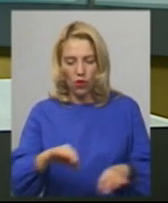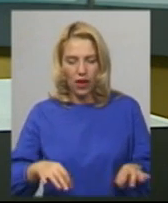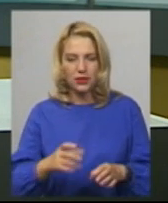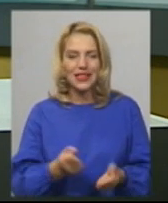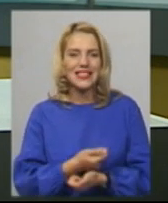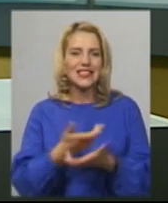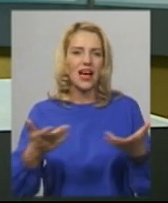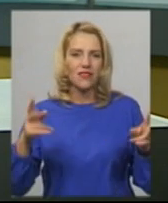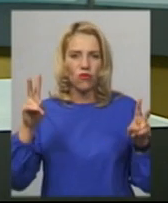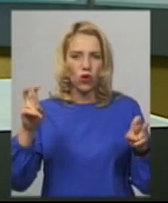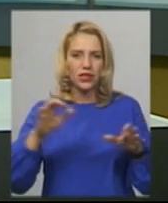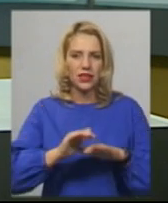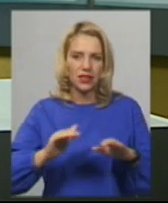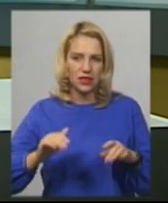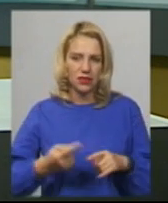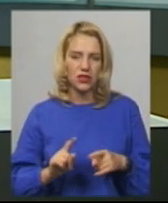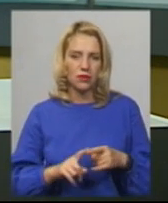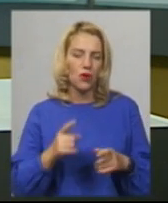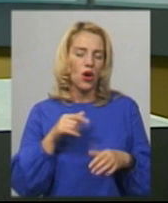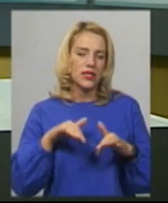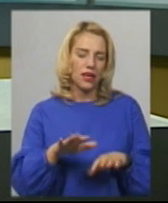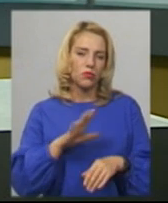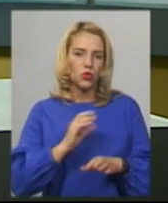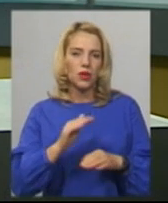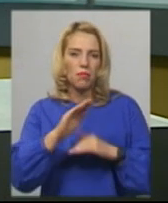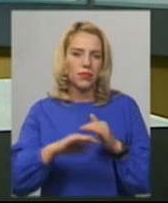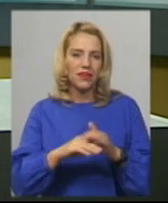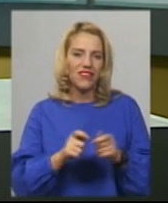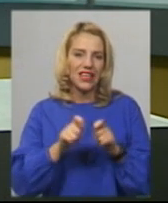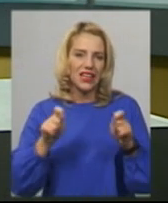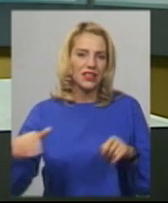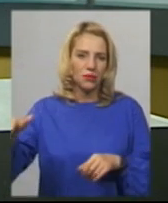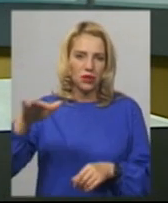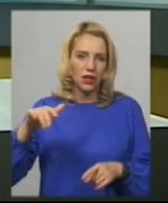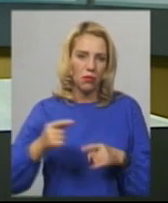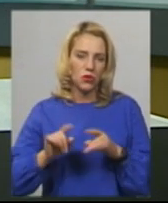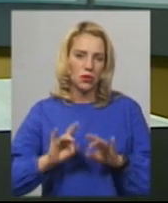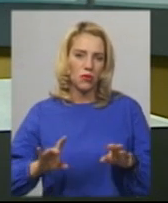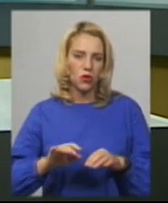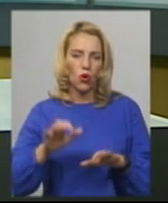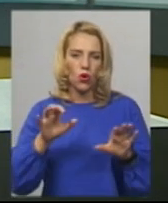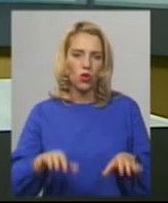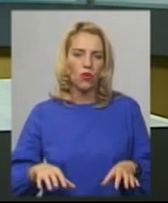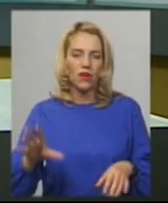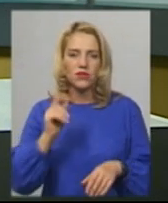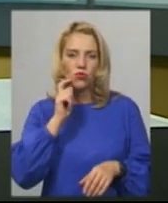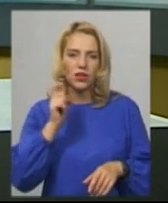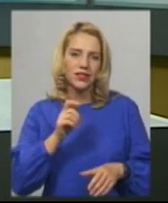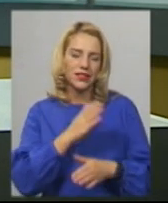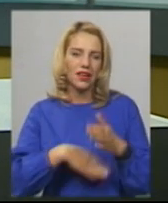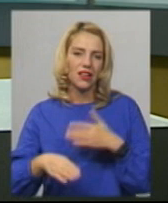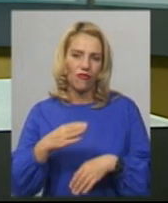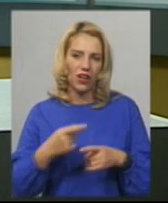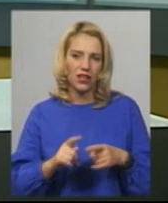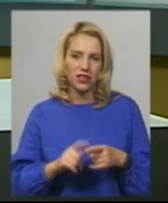«Республіка» захід вперше відбувся під відкритим небом. Про це повідомив голова всеукраїнської організації інвалідів «Союз організацій інвалідів